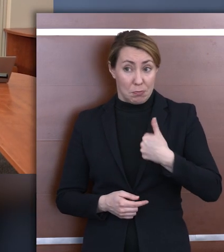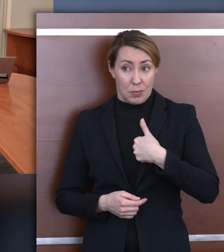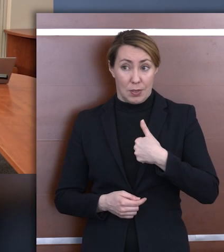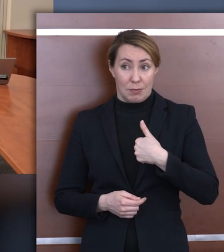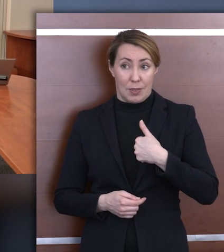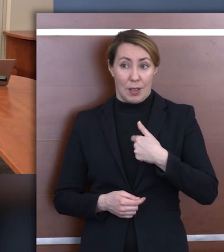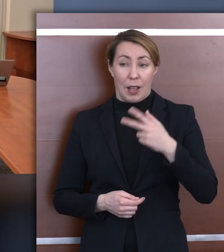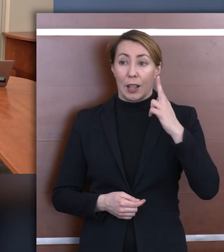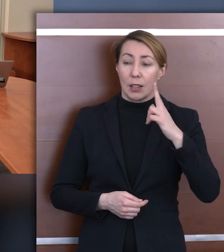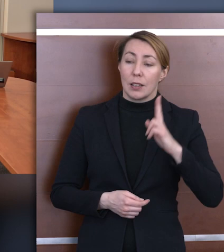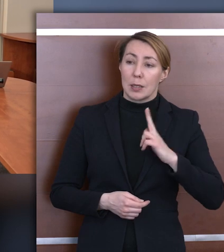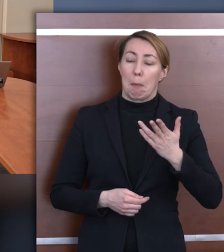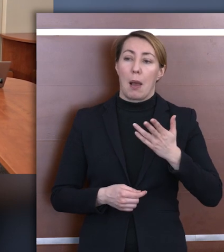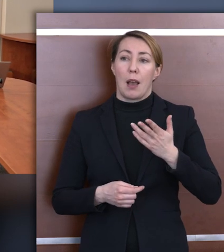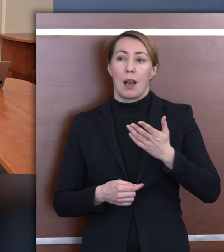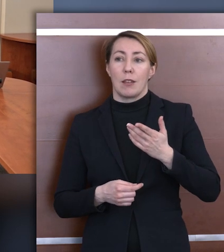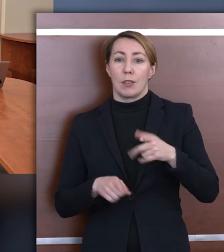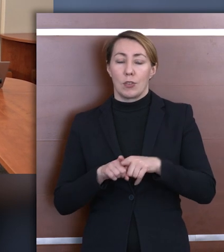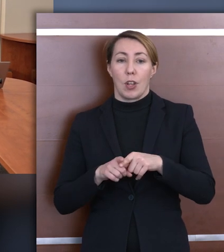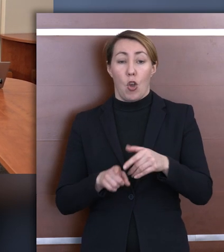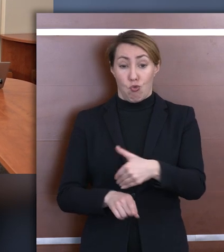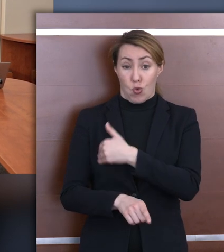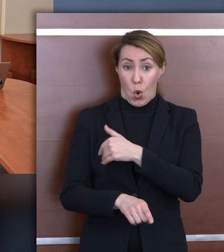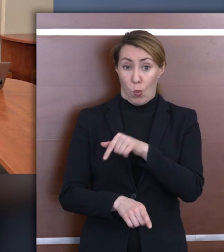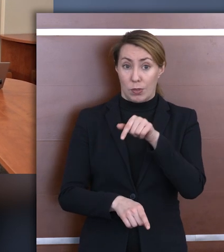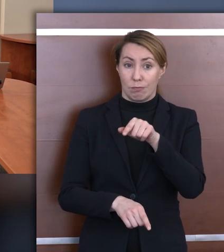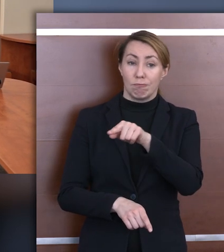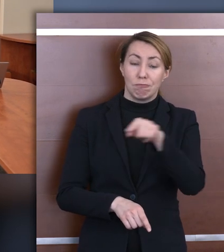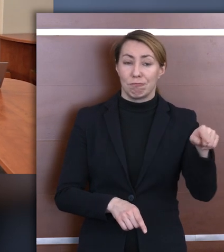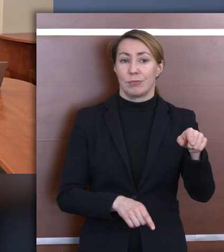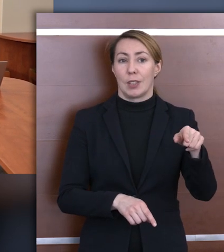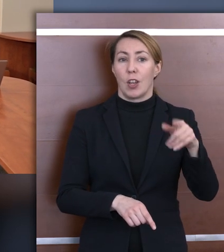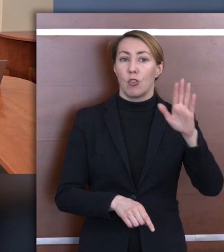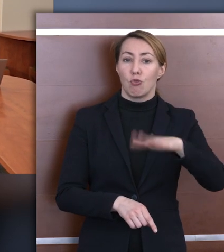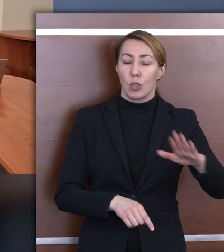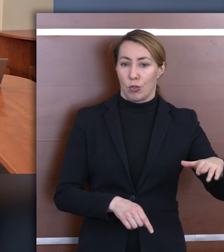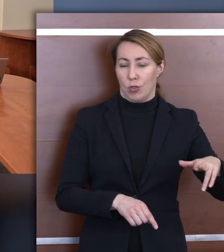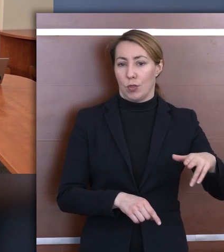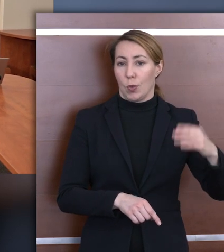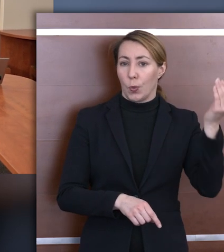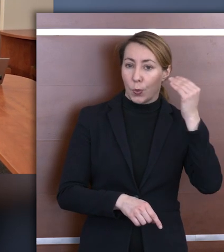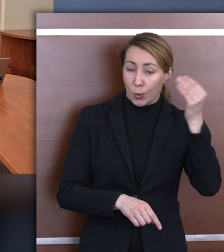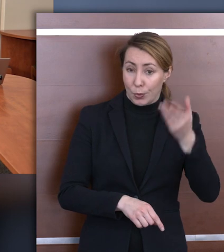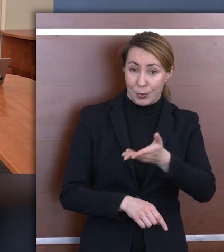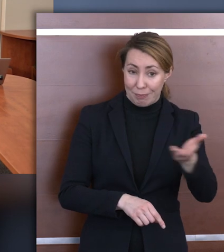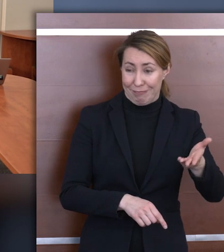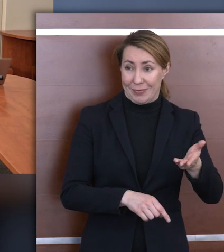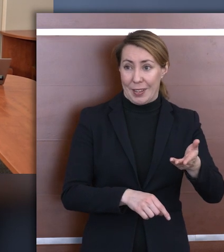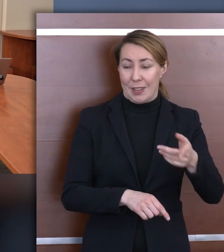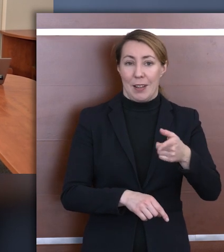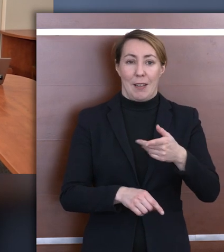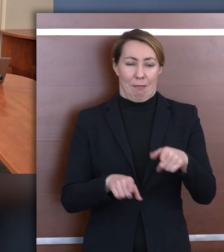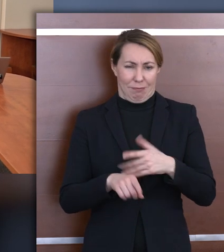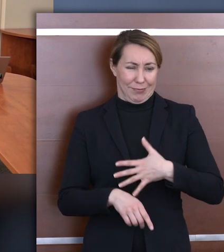Izbę to, że same szkoły, w których uczą się dzieci z niepełnosprawnością słuchu nie zadbały o to, aby na